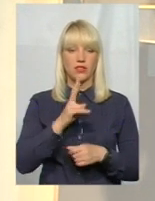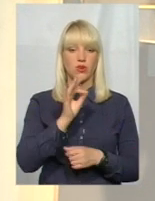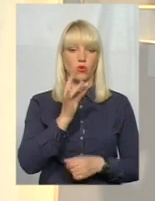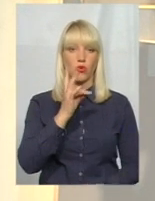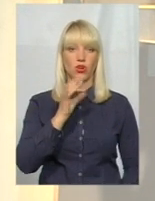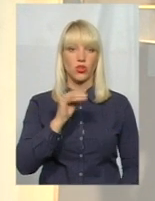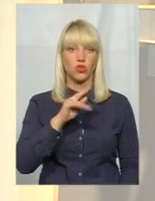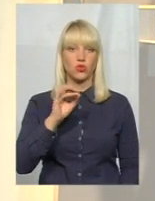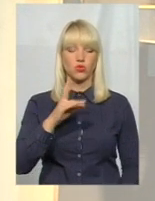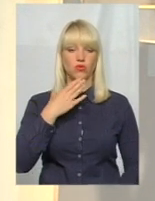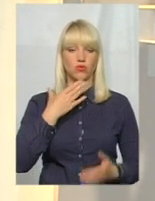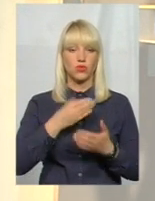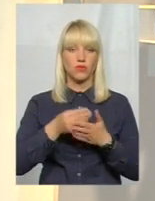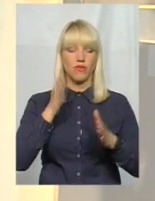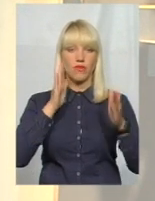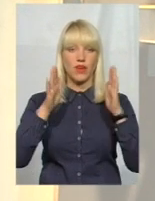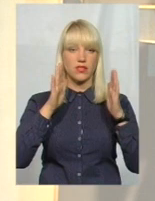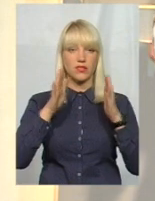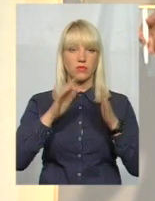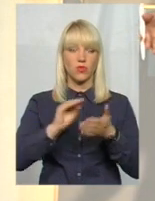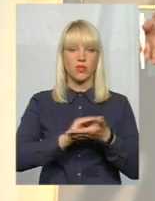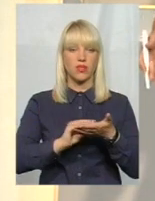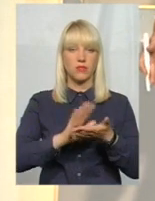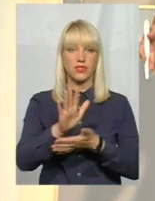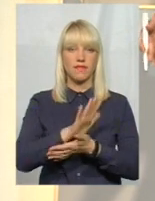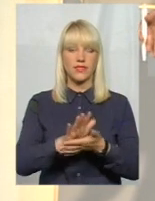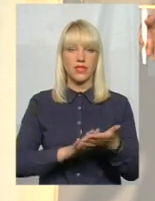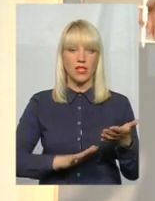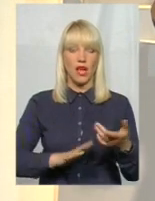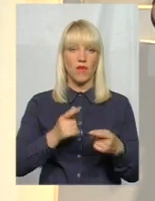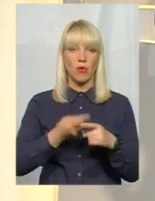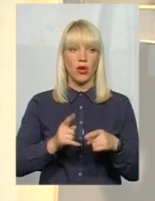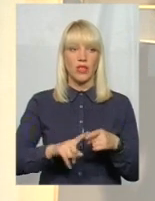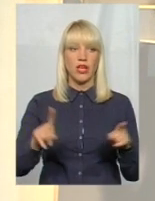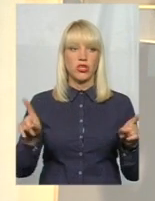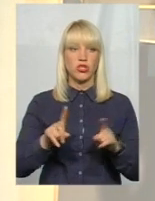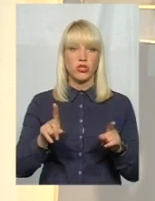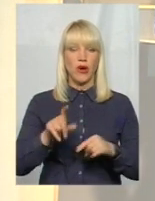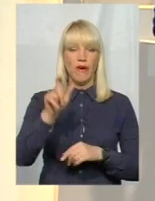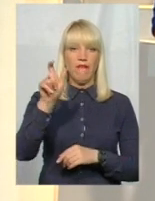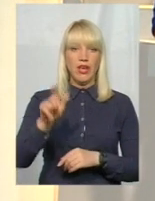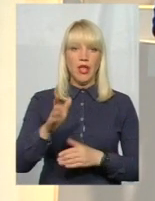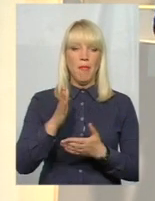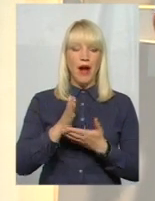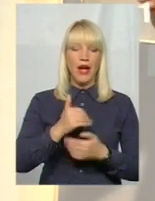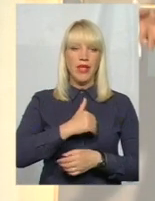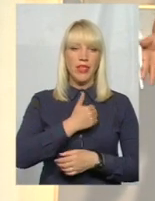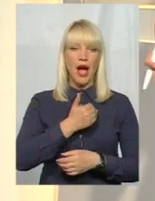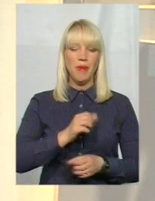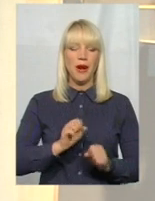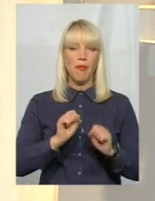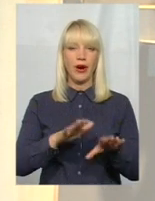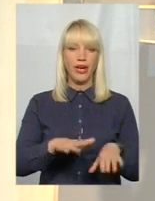у своїй сторінці у Фейсбук написав заяву про те, що він має намір покинути